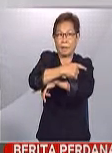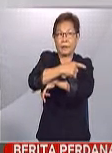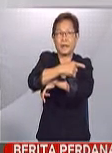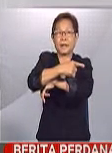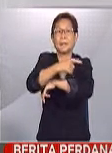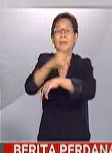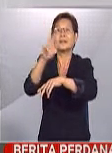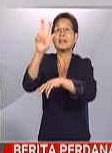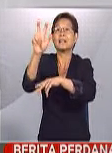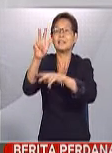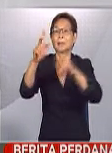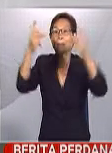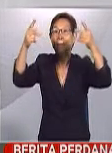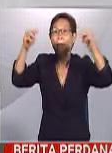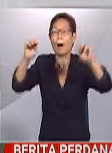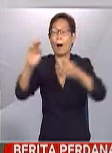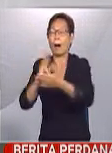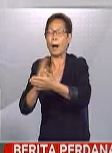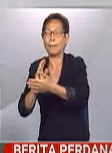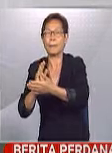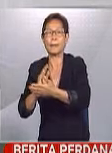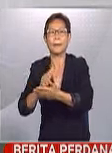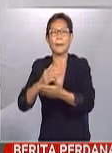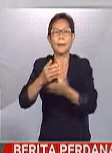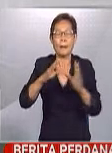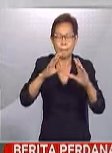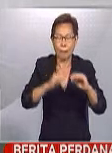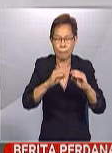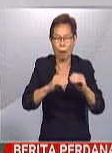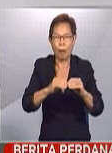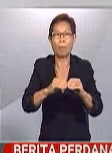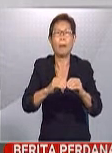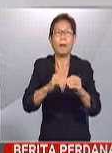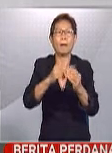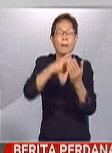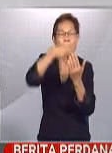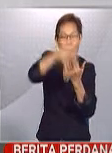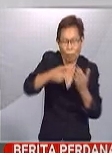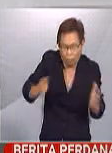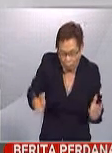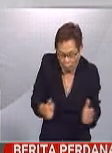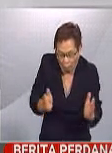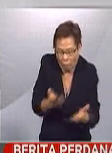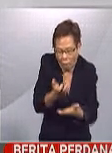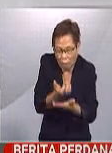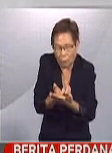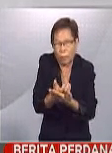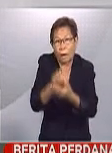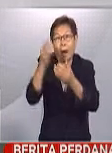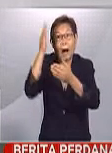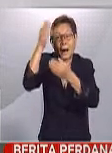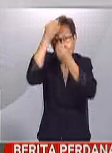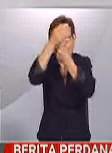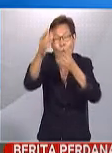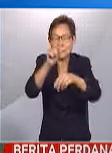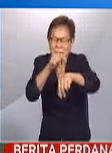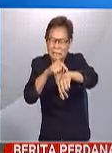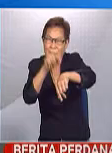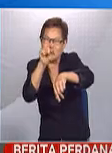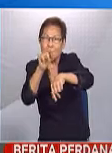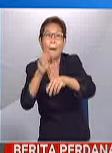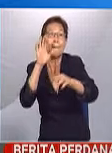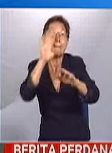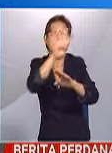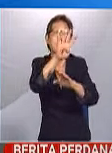Interim. Mesyuarat bagi membincangkan paket serangsangan ekonomi yang bakal diumumkan tidak lama lagi. Sebanyak empat keping